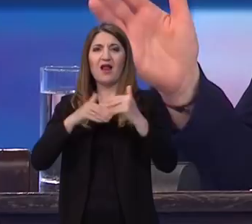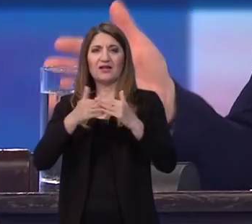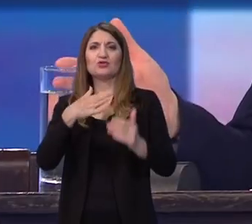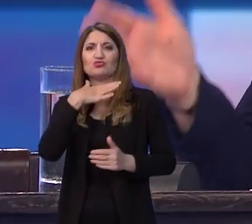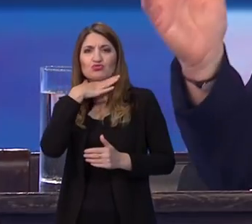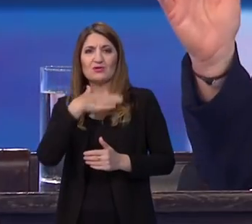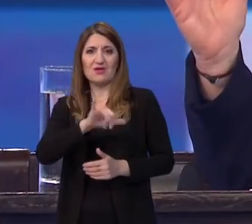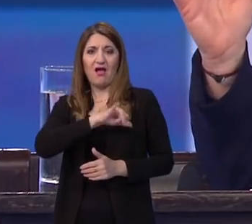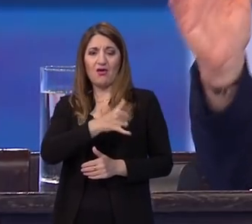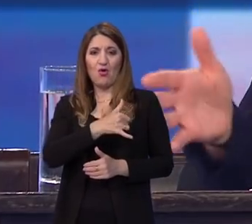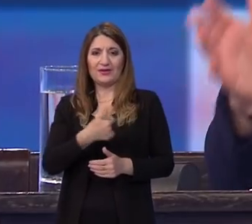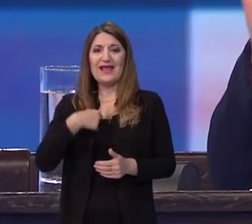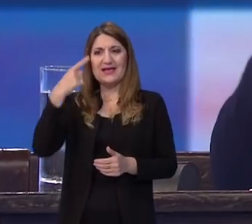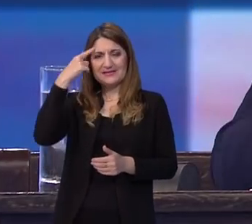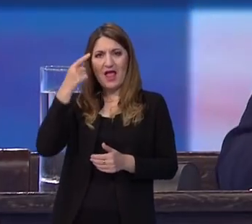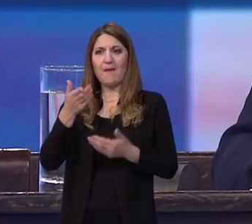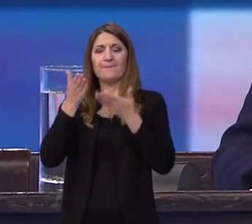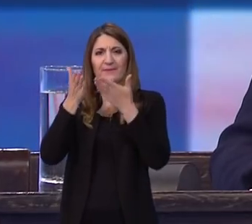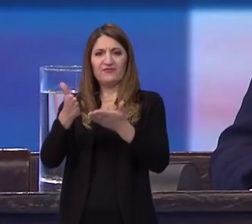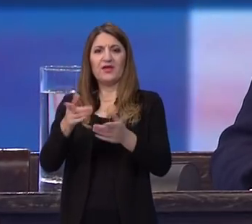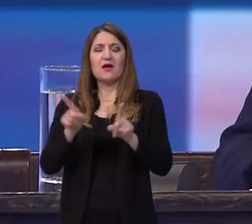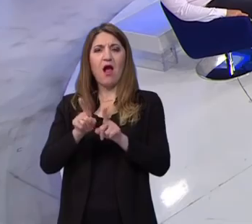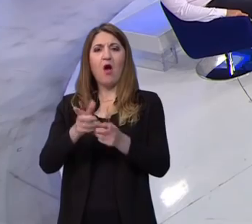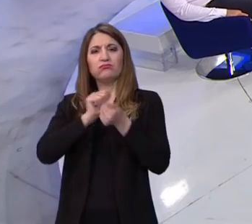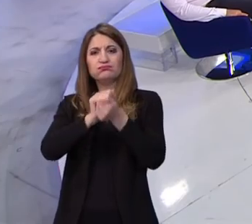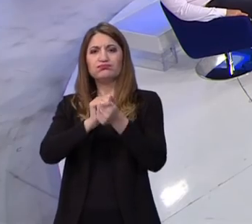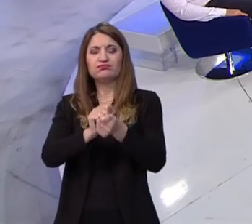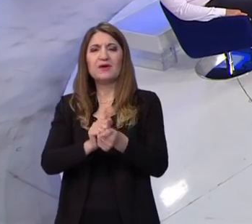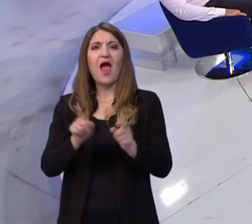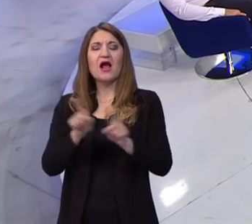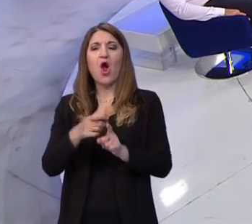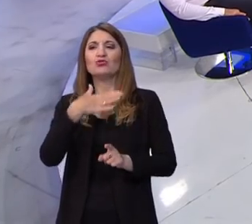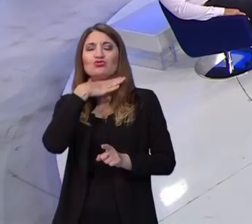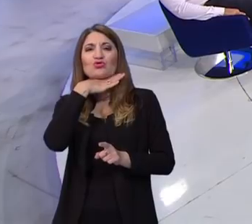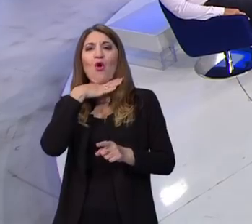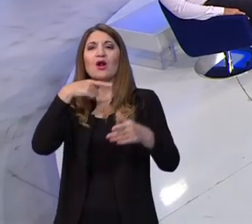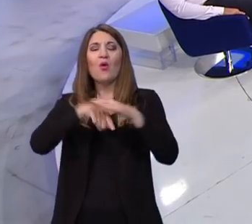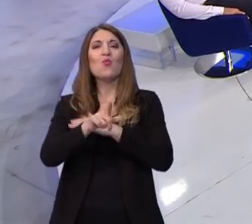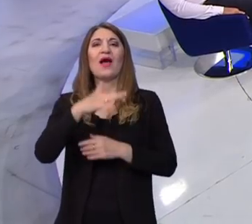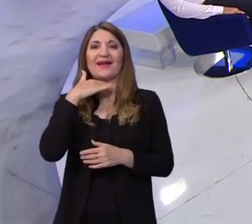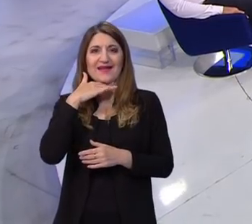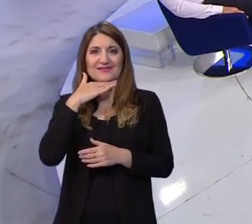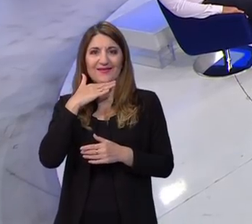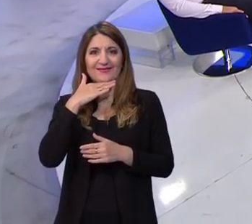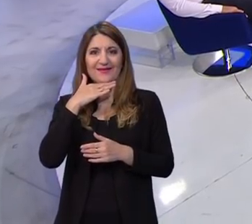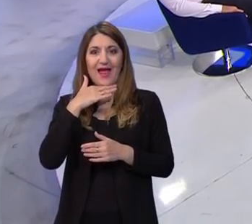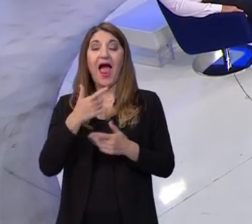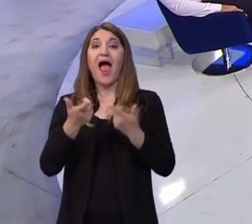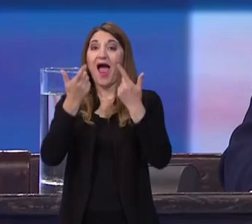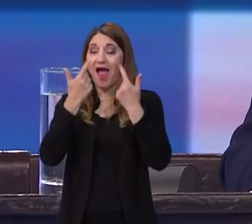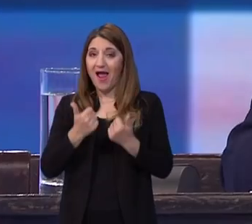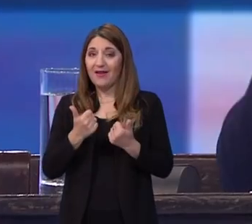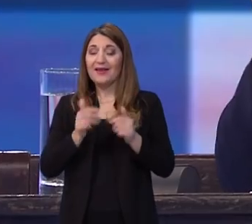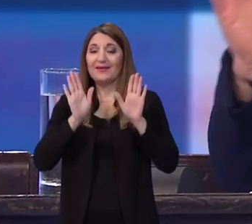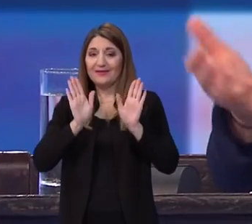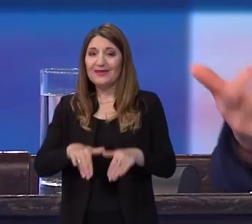Znam da ste vi, zagovornik, nastave lice mu lice. Međutim, pretpostavljam da ste ipak